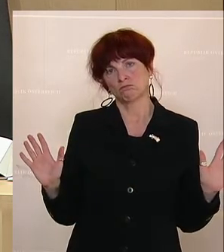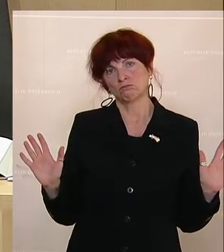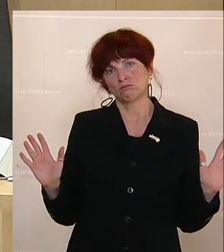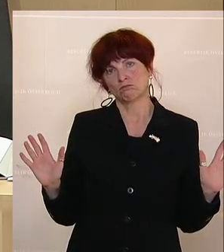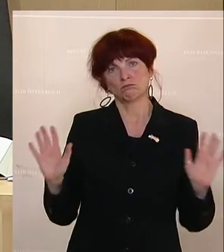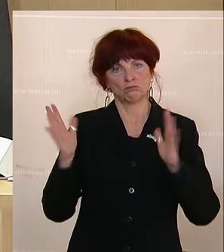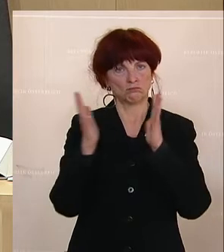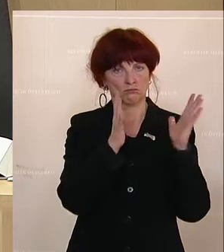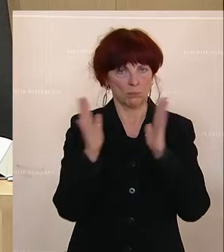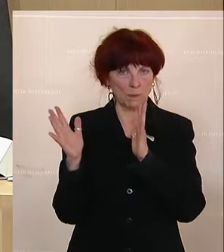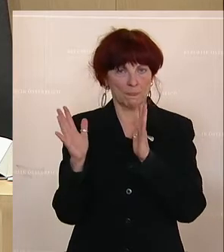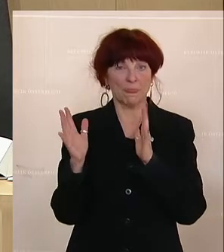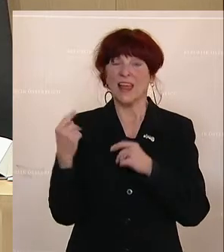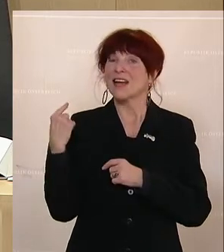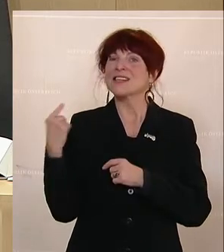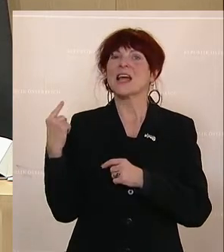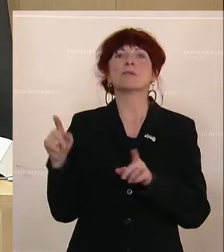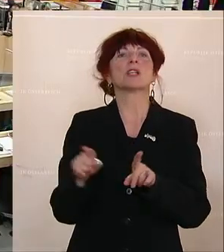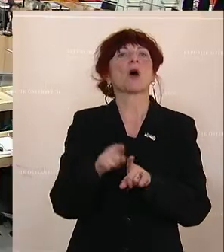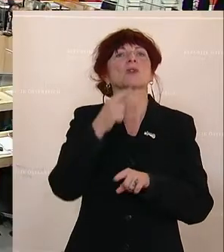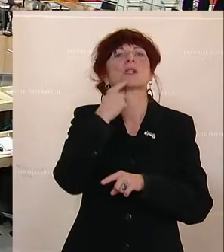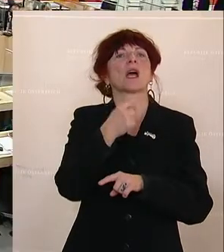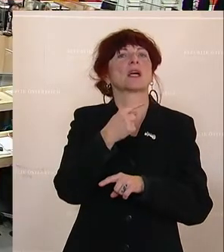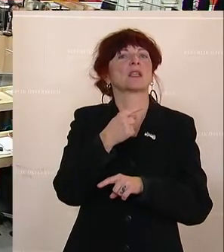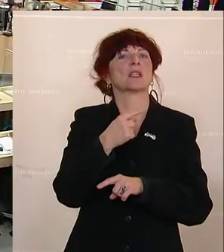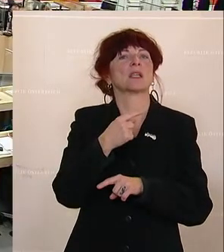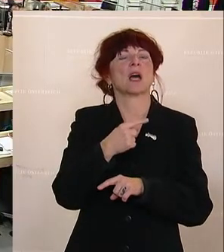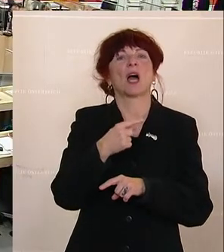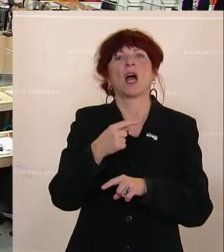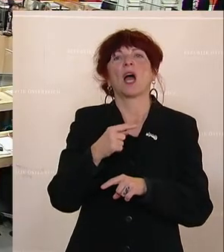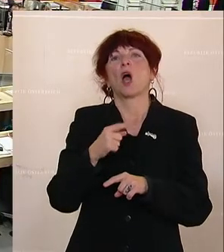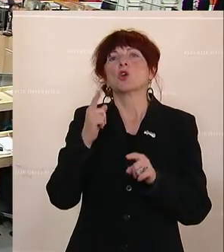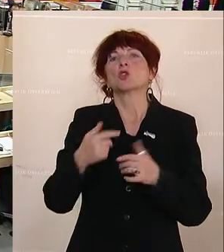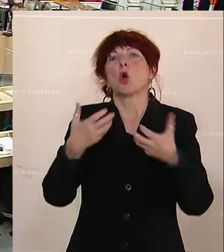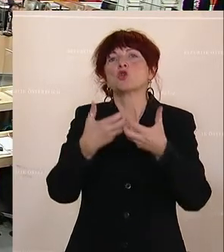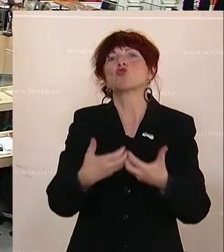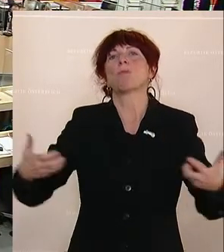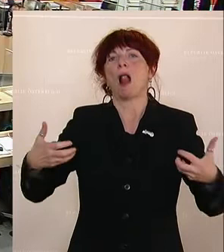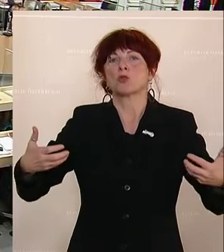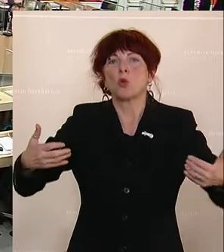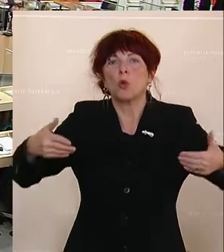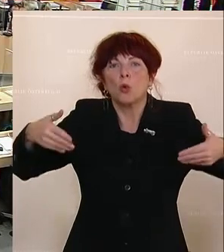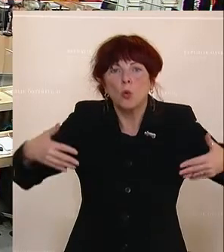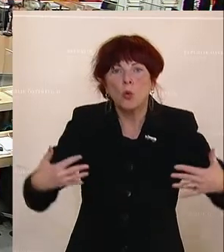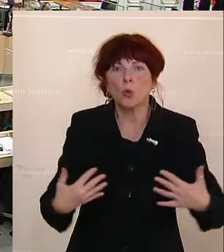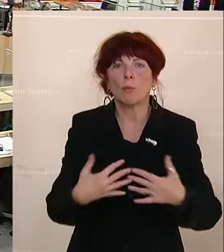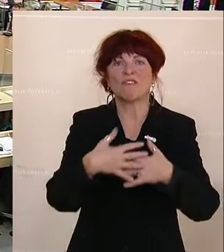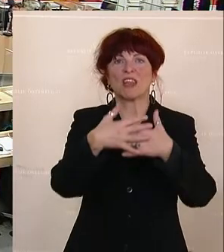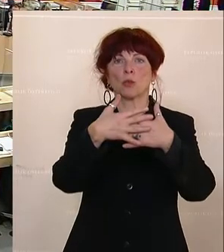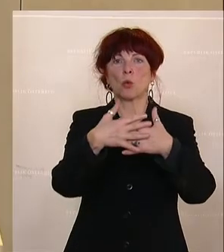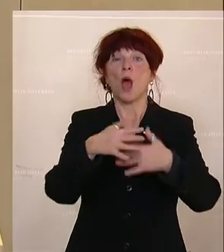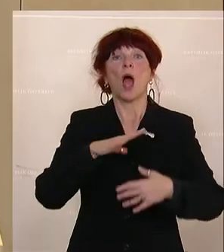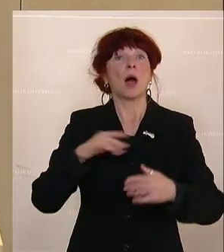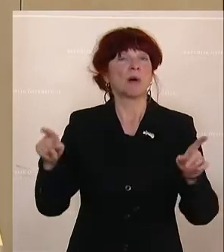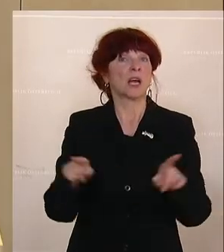Sie sprechen auch von der, jeder, fast der Redner, von der Überwindung der Spaltung, die stattzufinden hat. Gleichzeitig präsentieren Sie